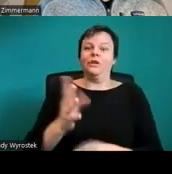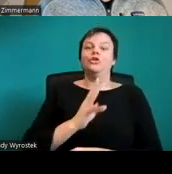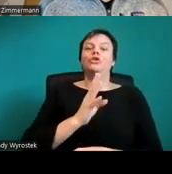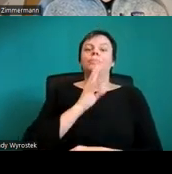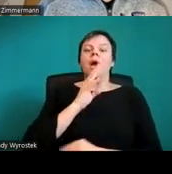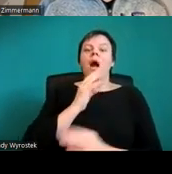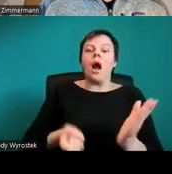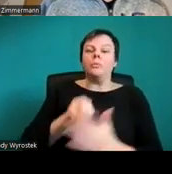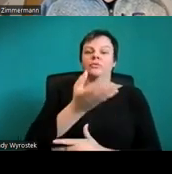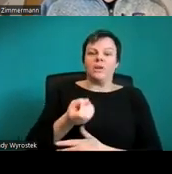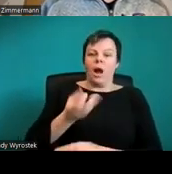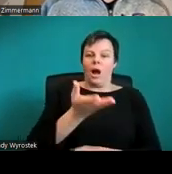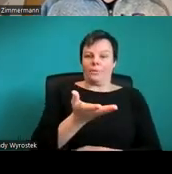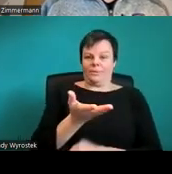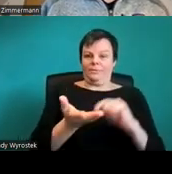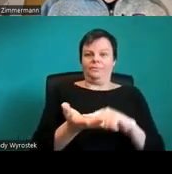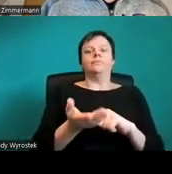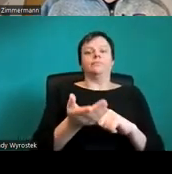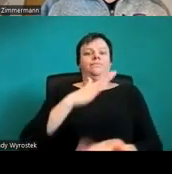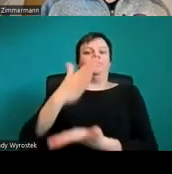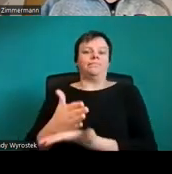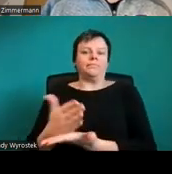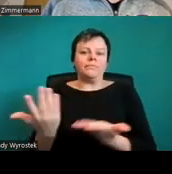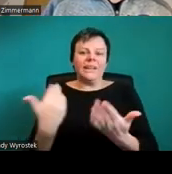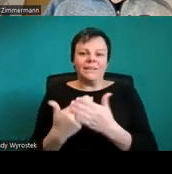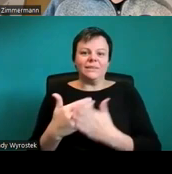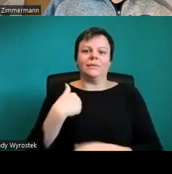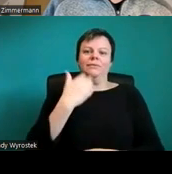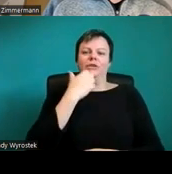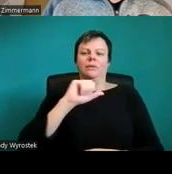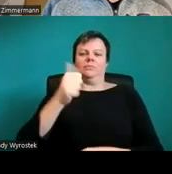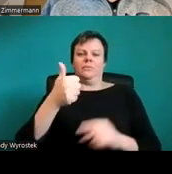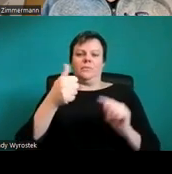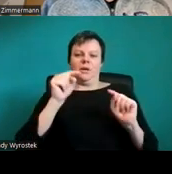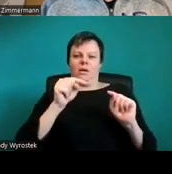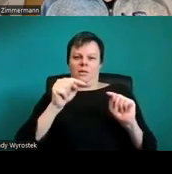zwei unterschiedlichen Ansichten von PowerPoint Ihnen nahe bringen.